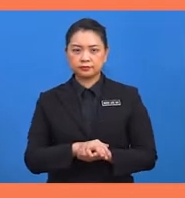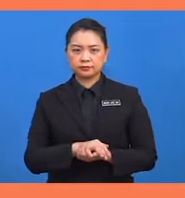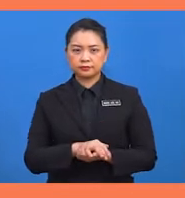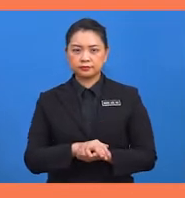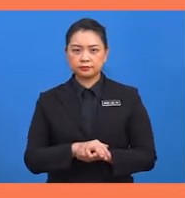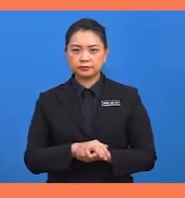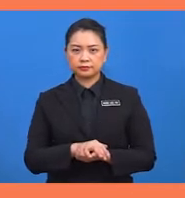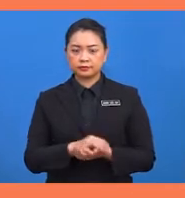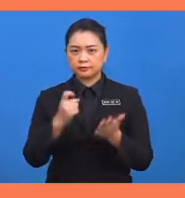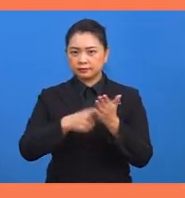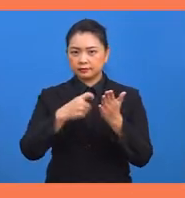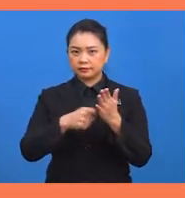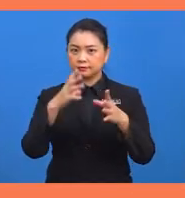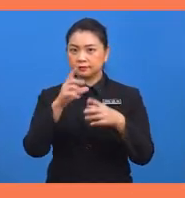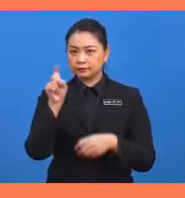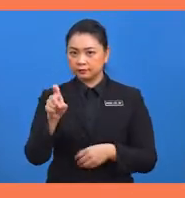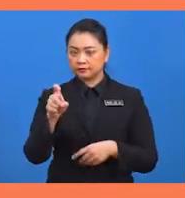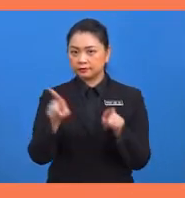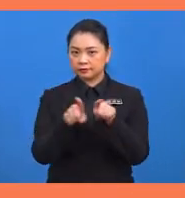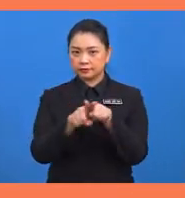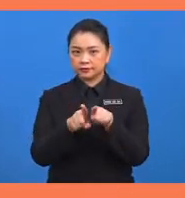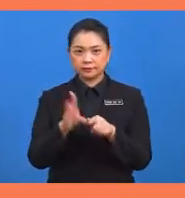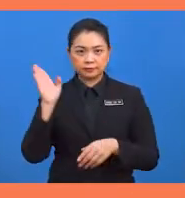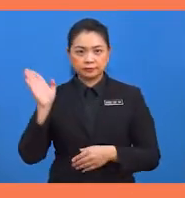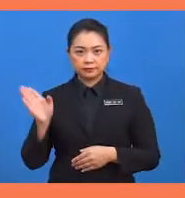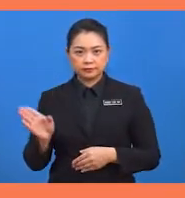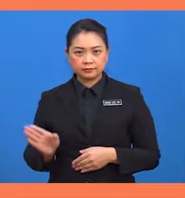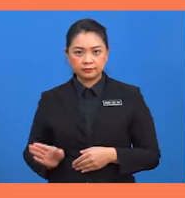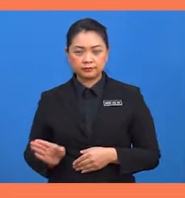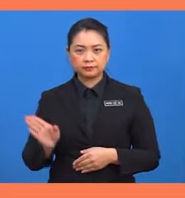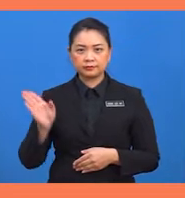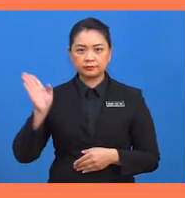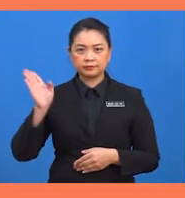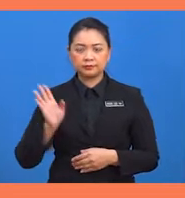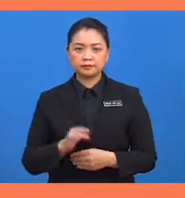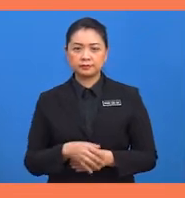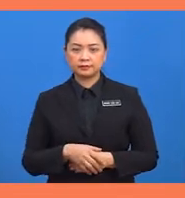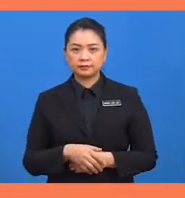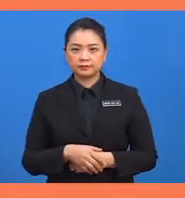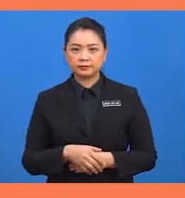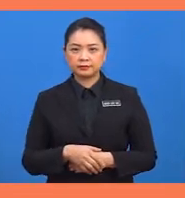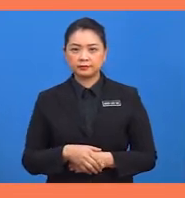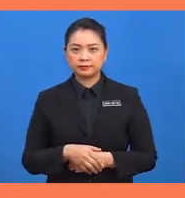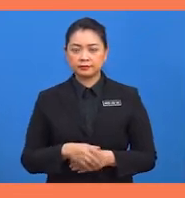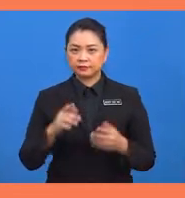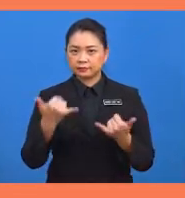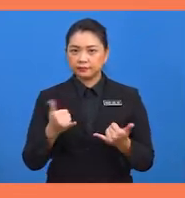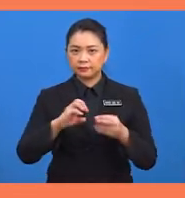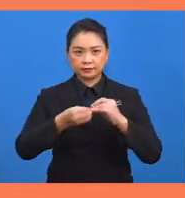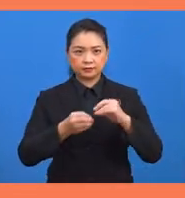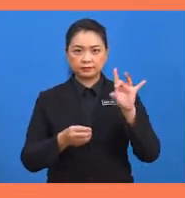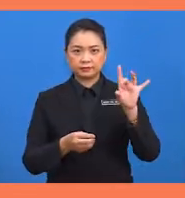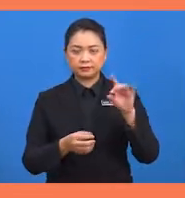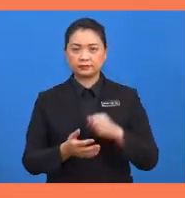arimatik, nilai X sama dengan 30 darjah. Soalan